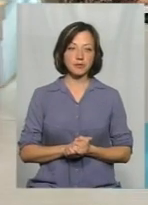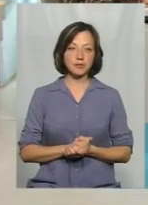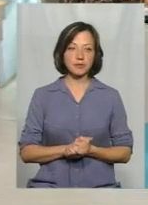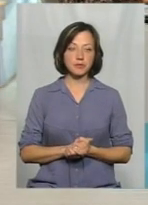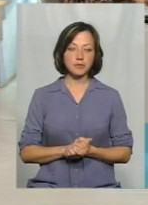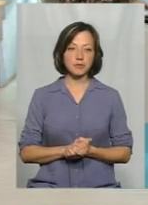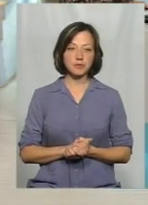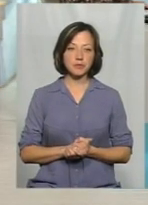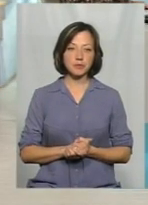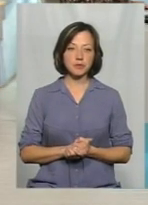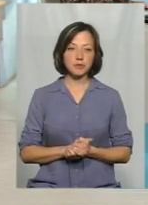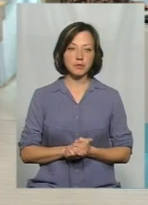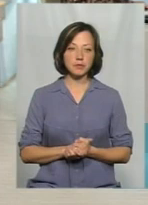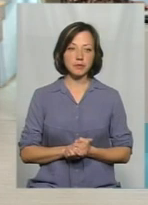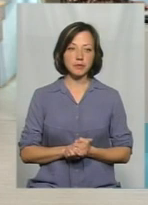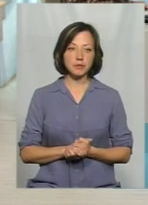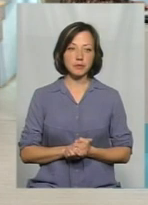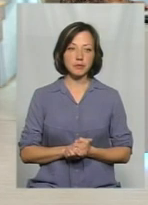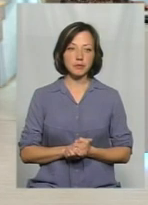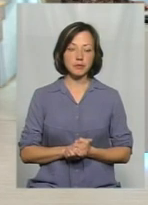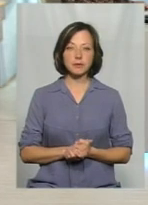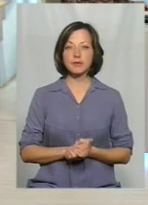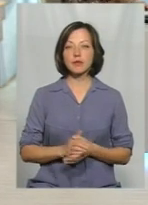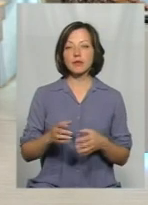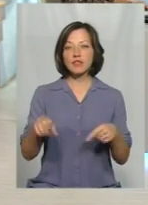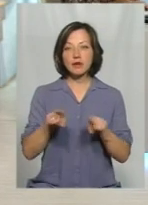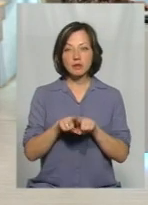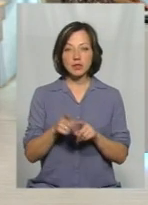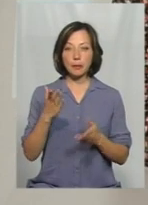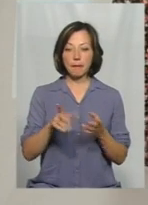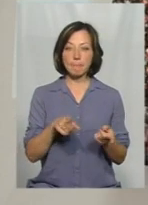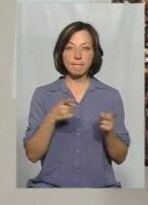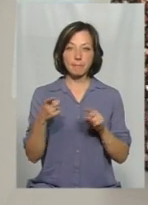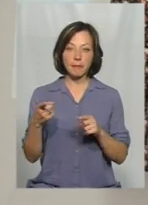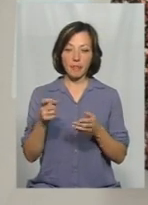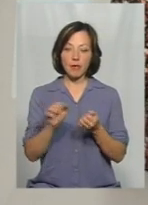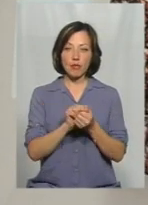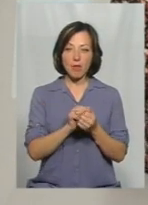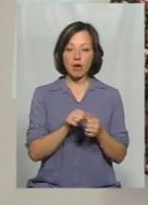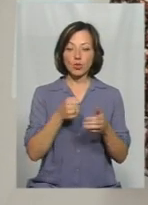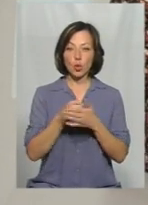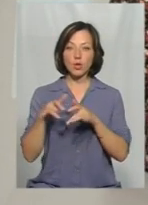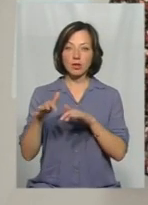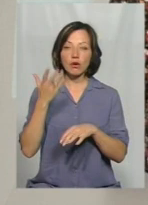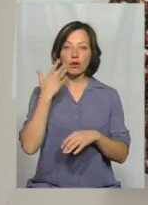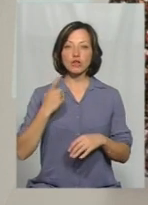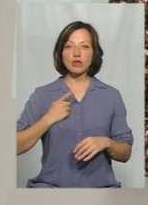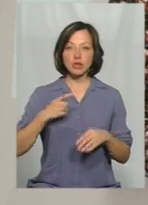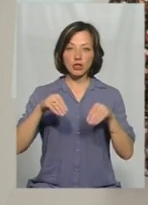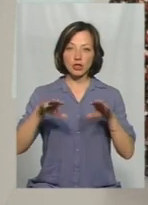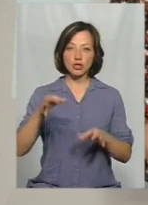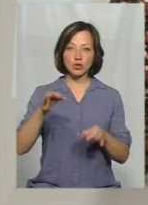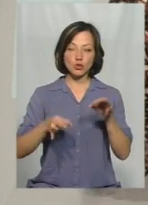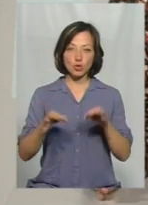Все ж таки, якщо переходити від того, що є на папері, коли ми можемо чекати рішення